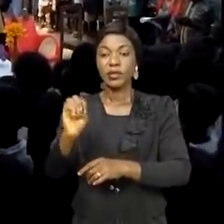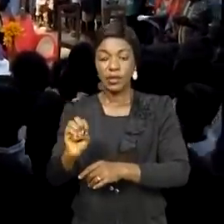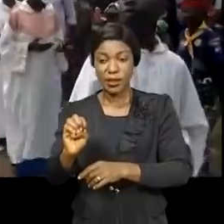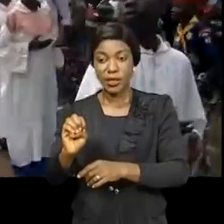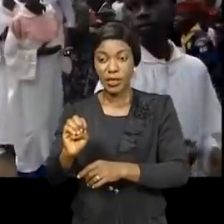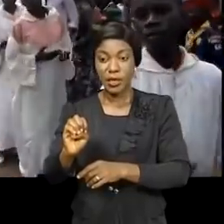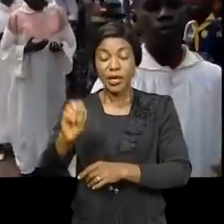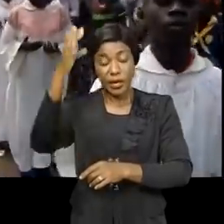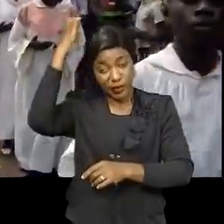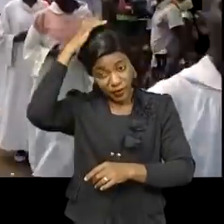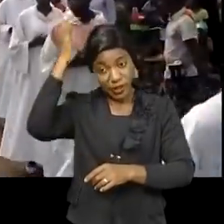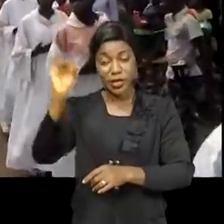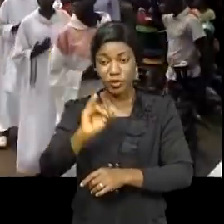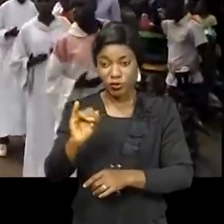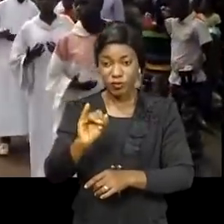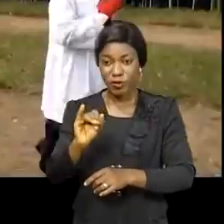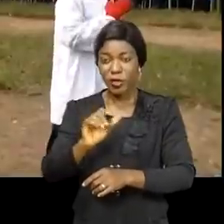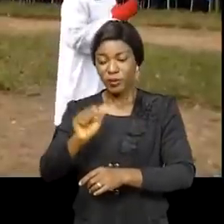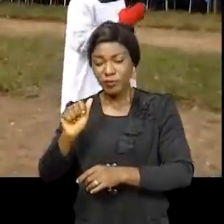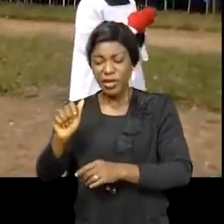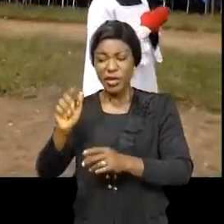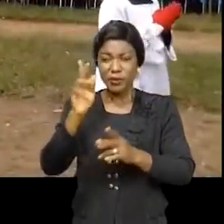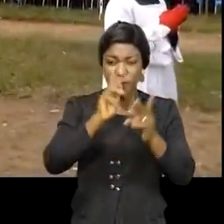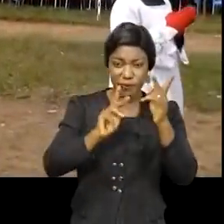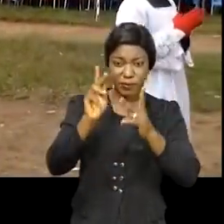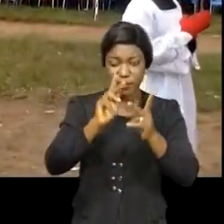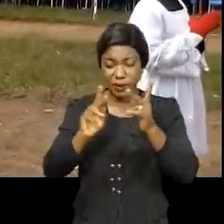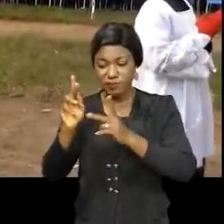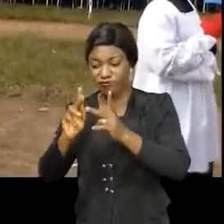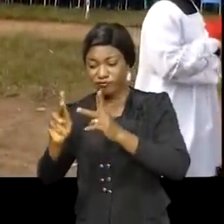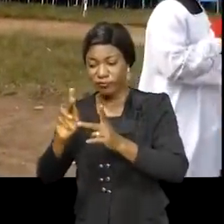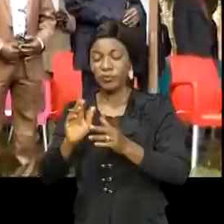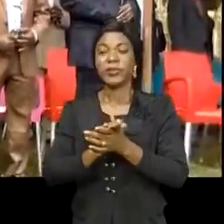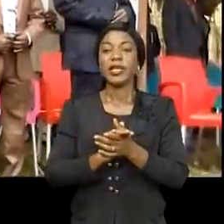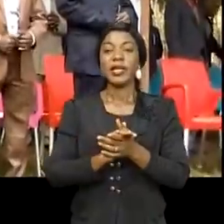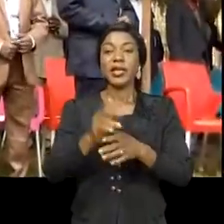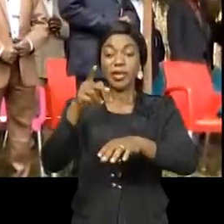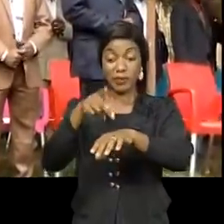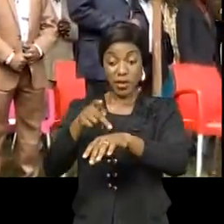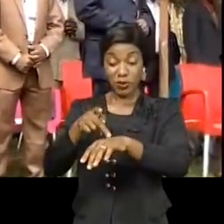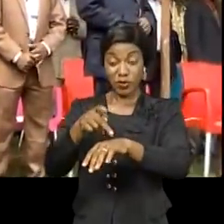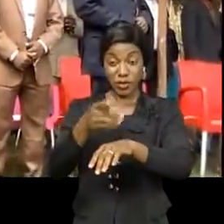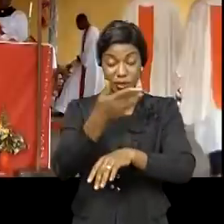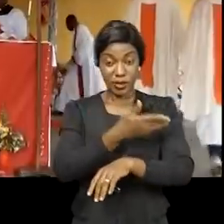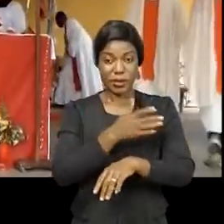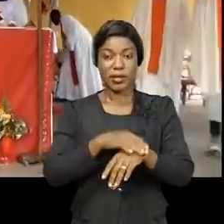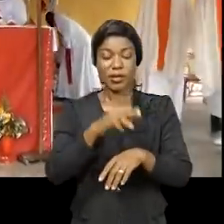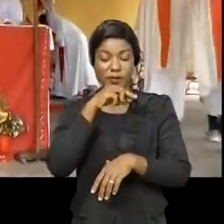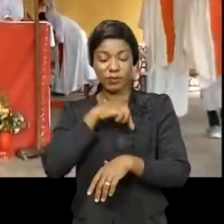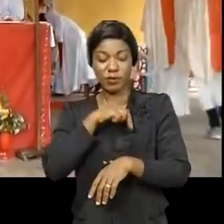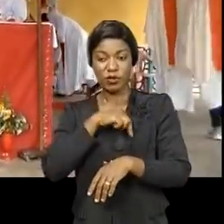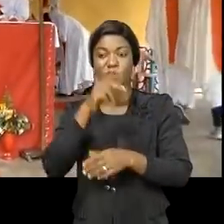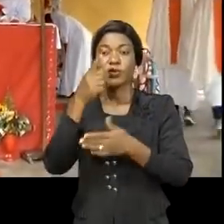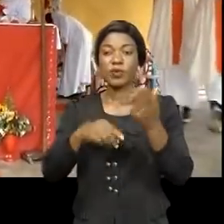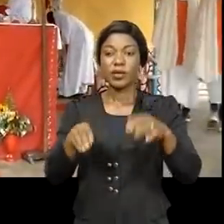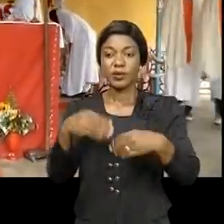diopha, effectue la tournée pastorale dans la partie nord du diocèse. Cette tournée pastorale avait pour mission de donner les